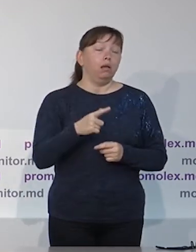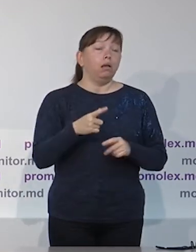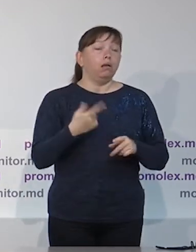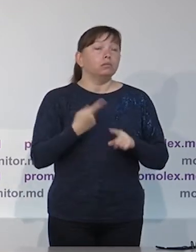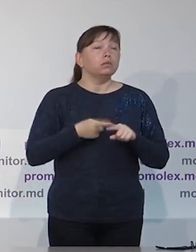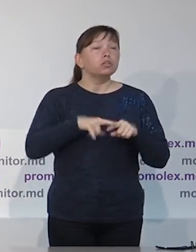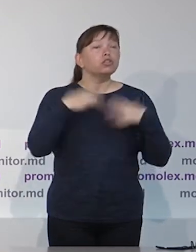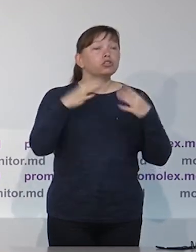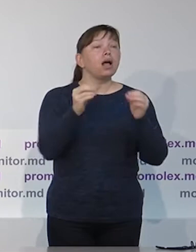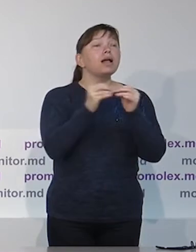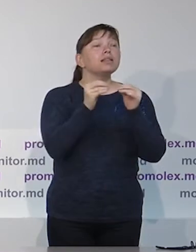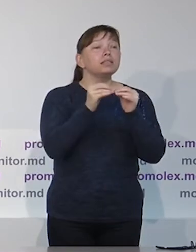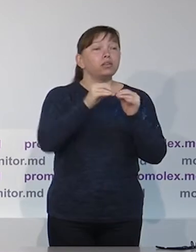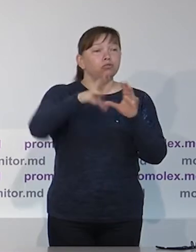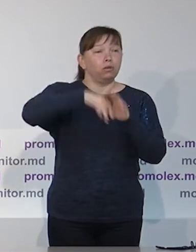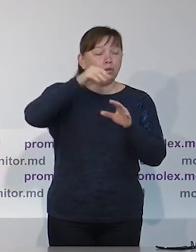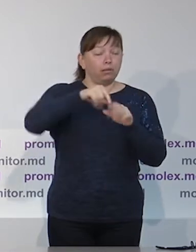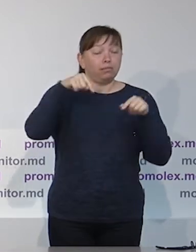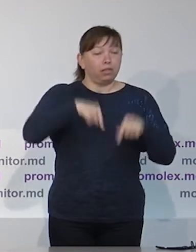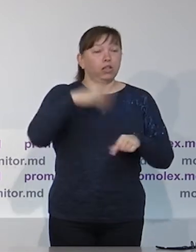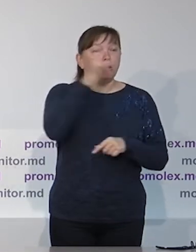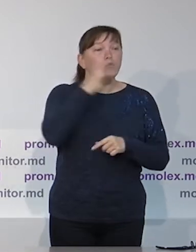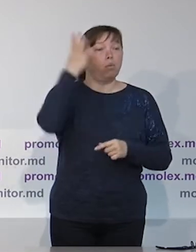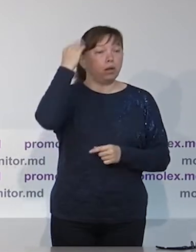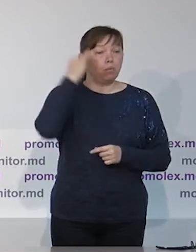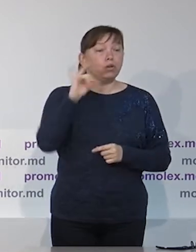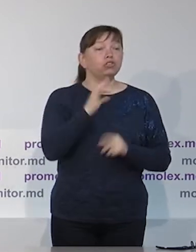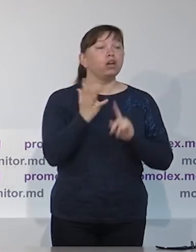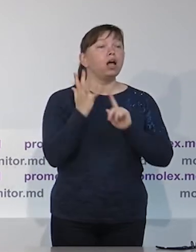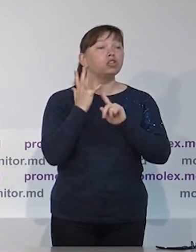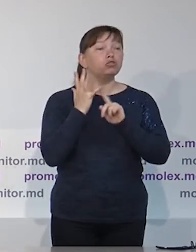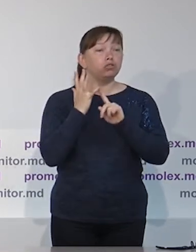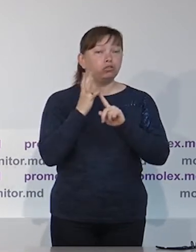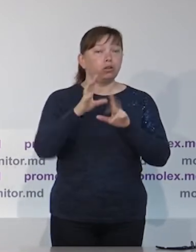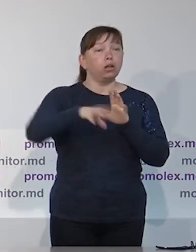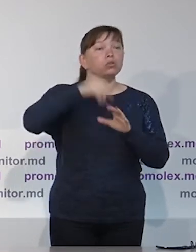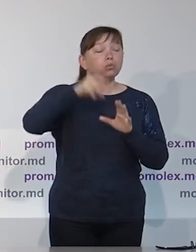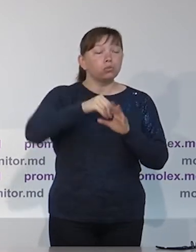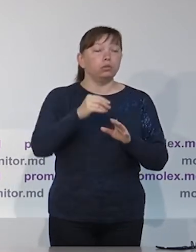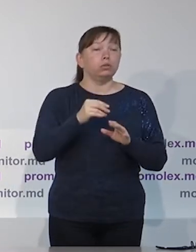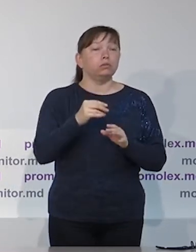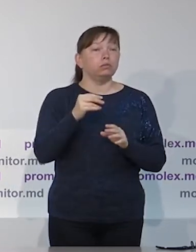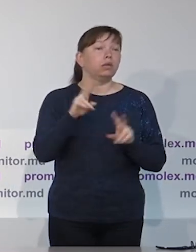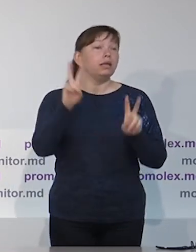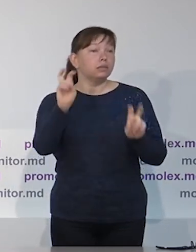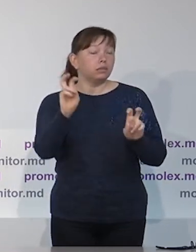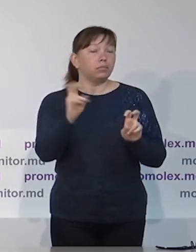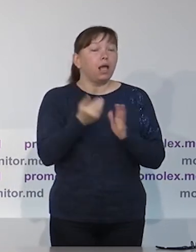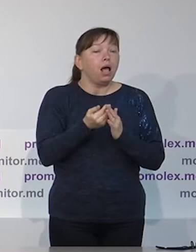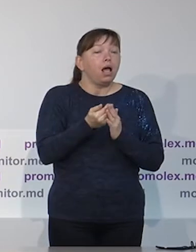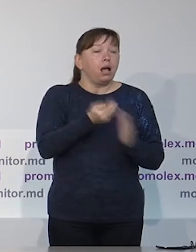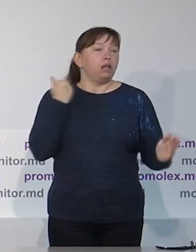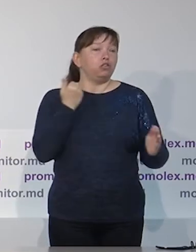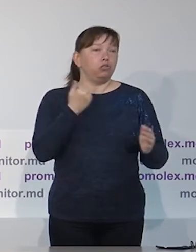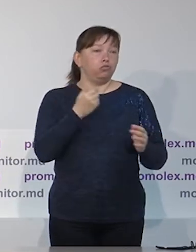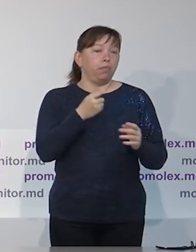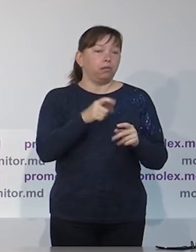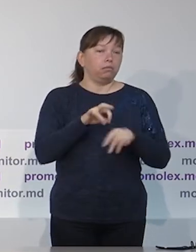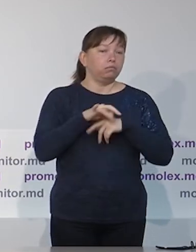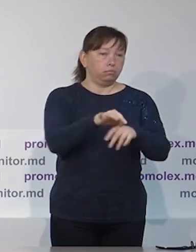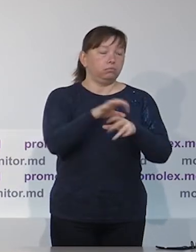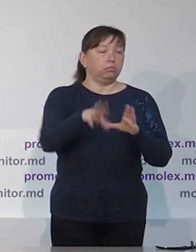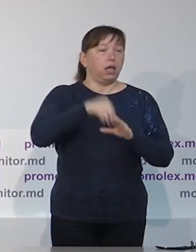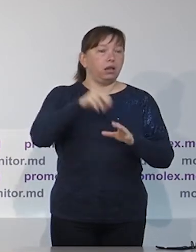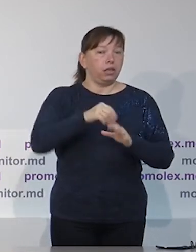политический контекст накануне этой избирательной кампании и, скажем, то, что эти парламентские выборы от 11